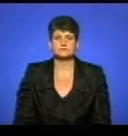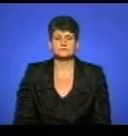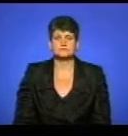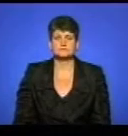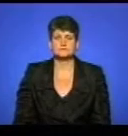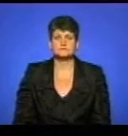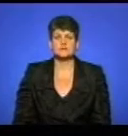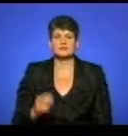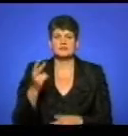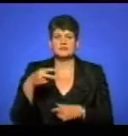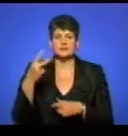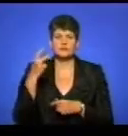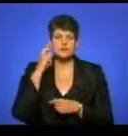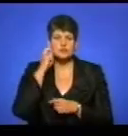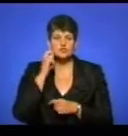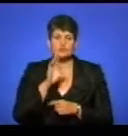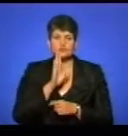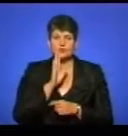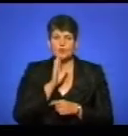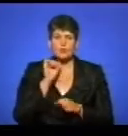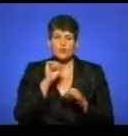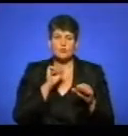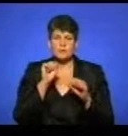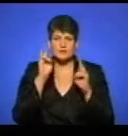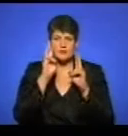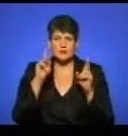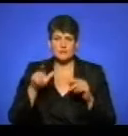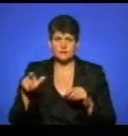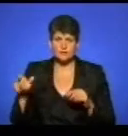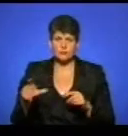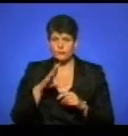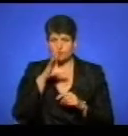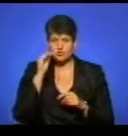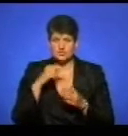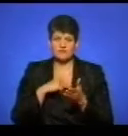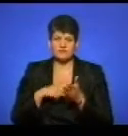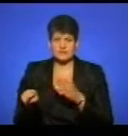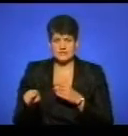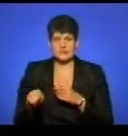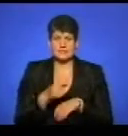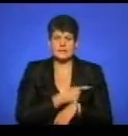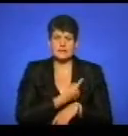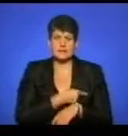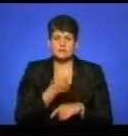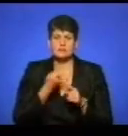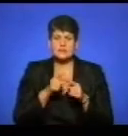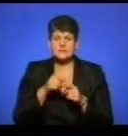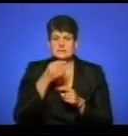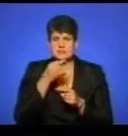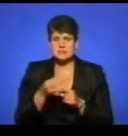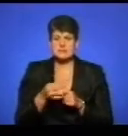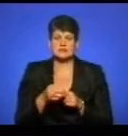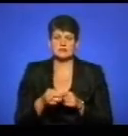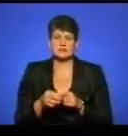22-річну жінку, яку побили невідомі вночі у Тернополі, виписали з лікарні. Про це нам повідомила черговий лікар Другої міської